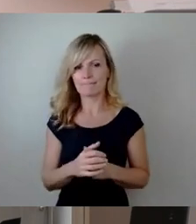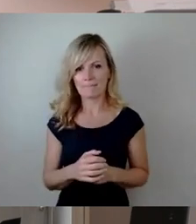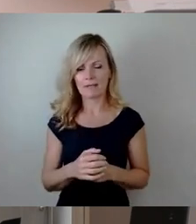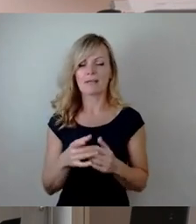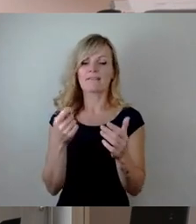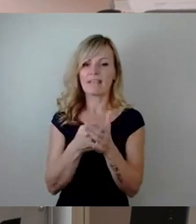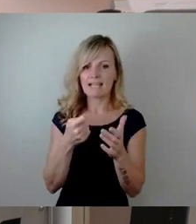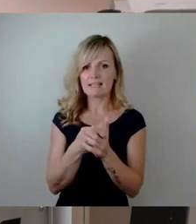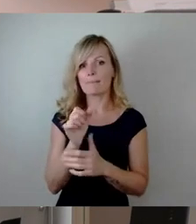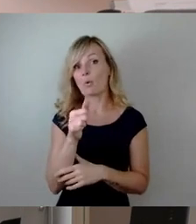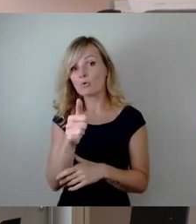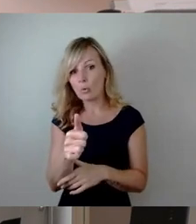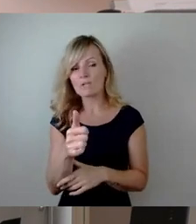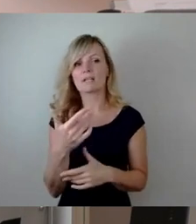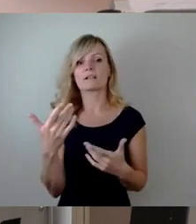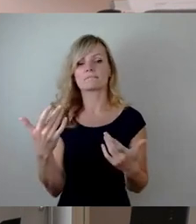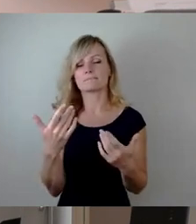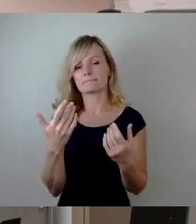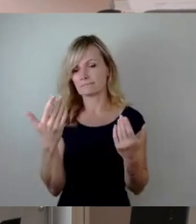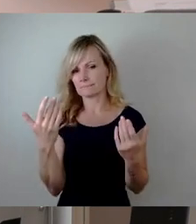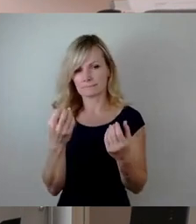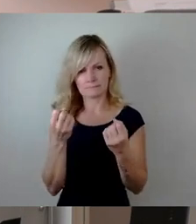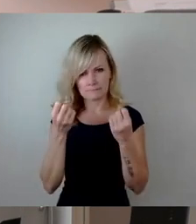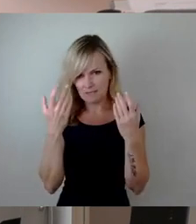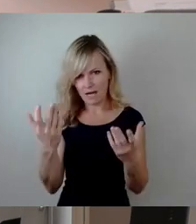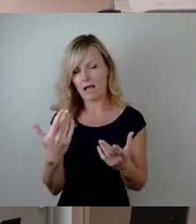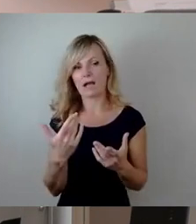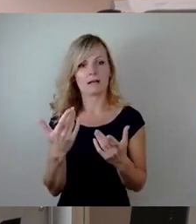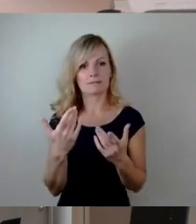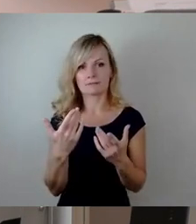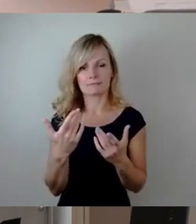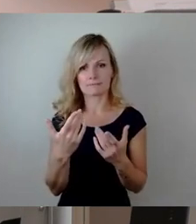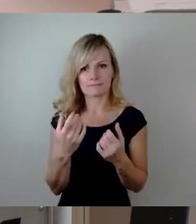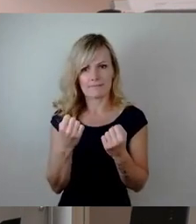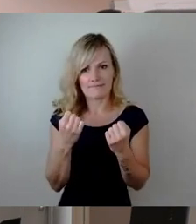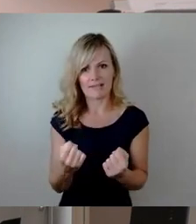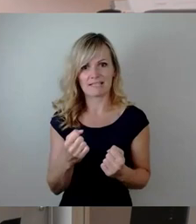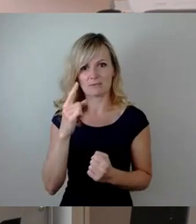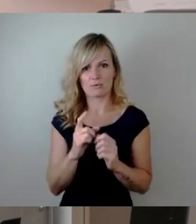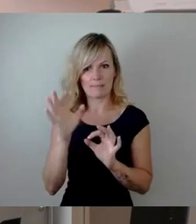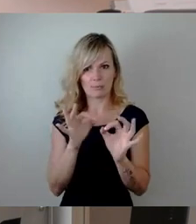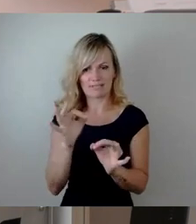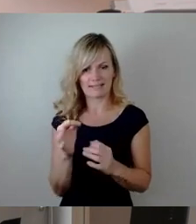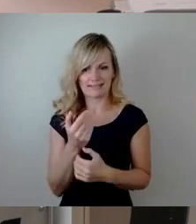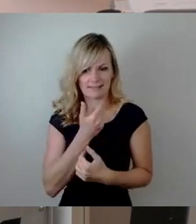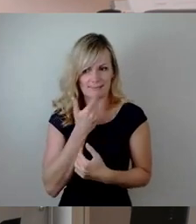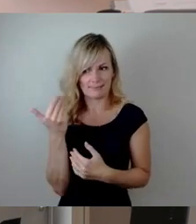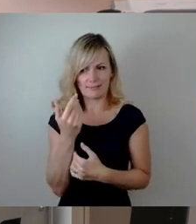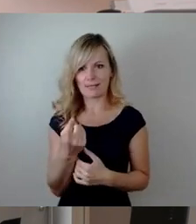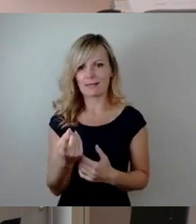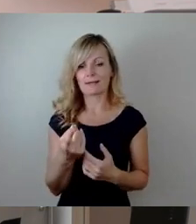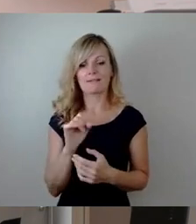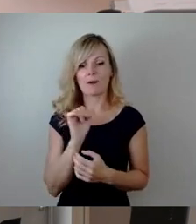bekanntermaßen hier noch sehr ungewiss. Das liegt einfach daran, dass der Regen, der das beeinflusst, gerade erst fällt